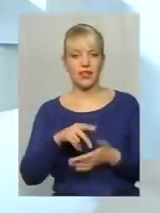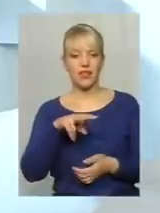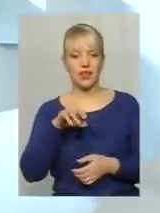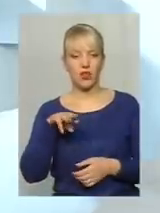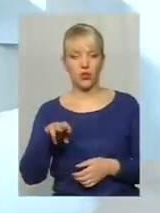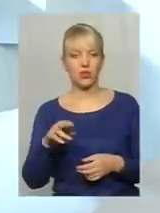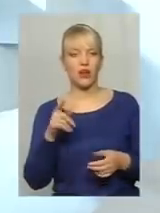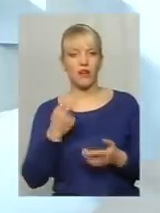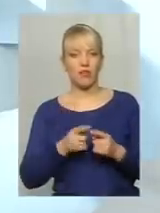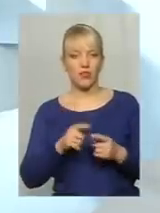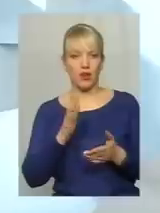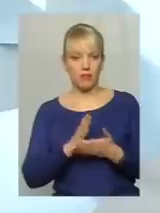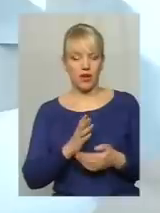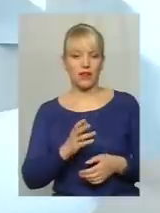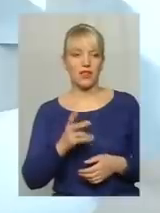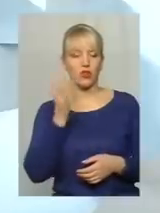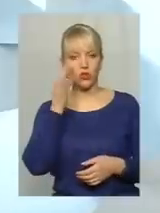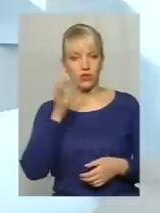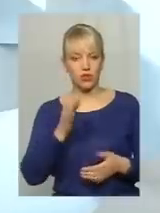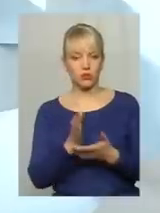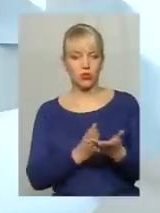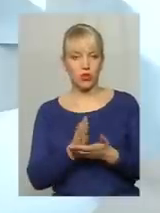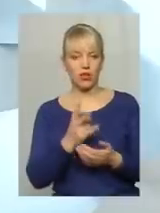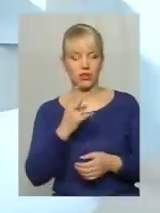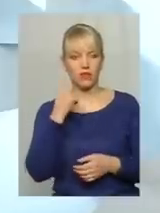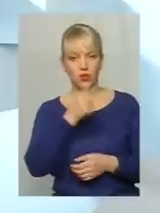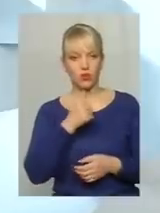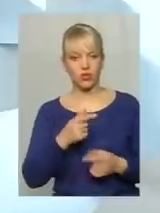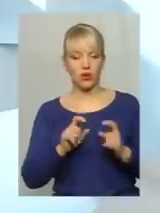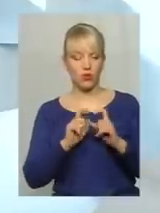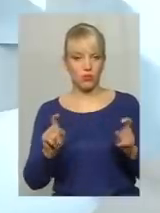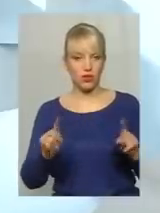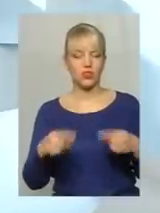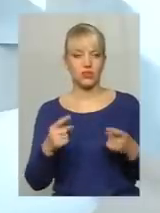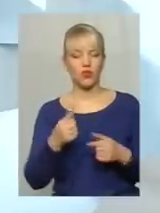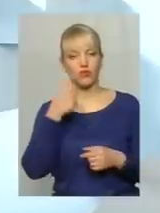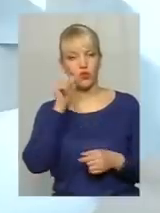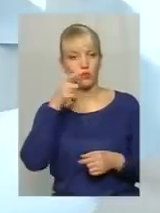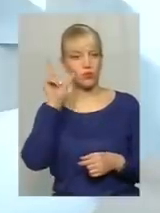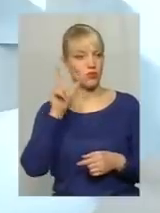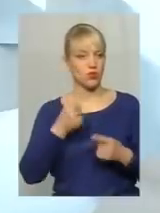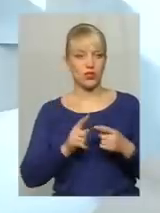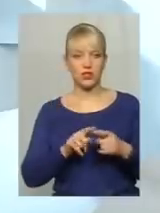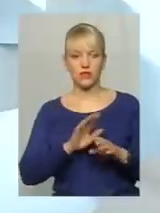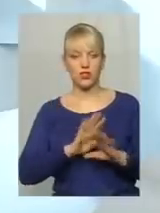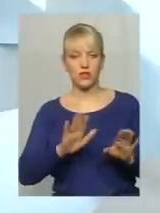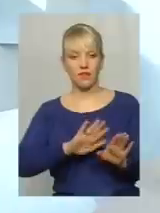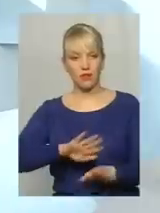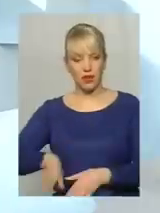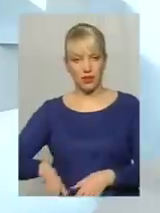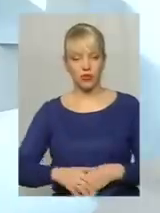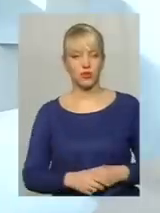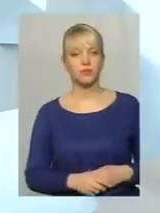вона має мати досвід не менше двох років обслуговування. Тобто, компанії, створені вчора-позавчора, вже відпадають. Далі,